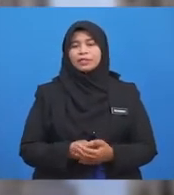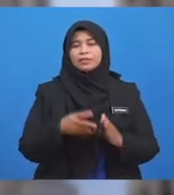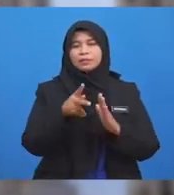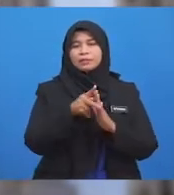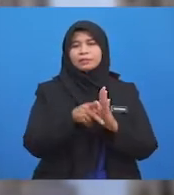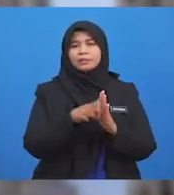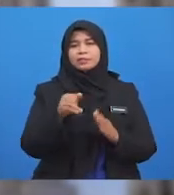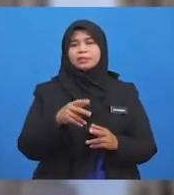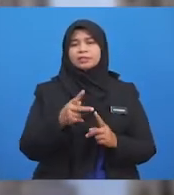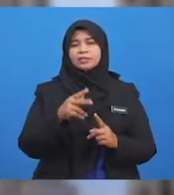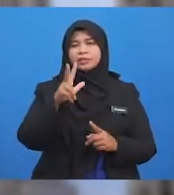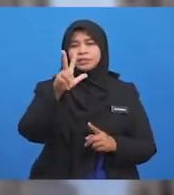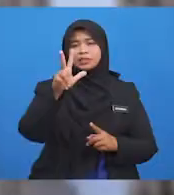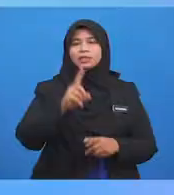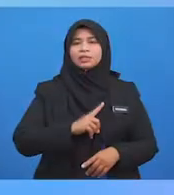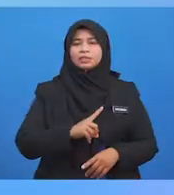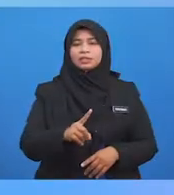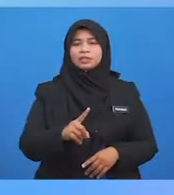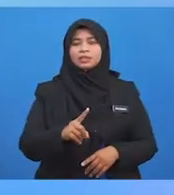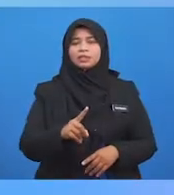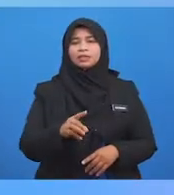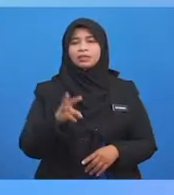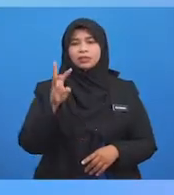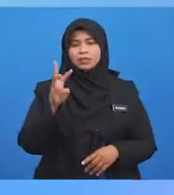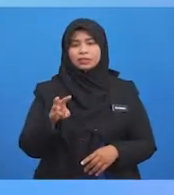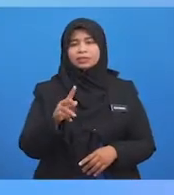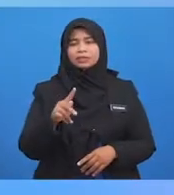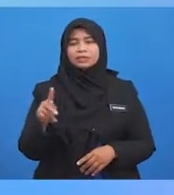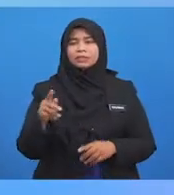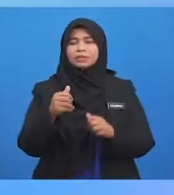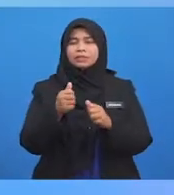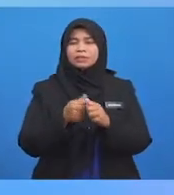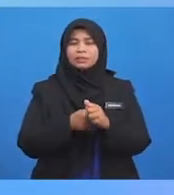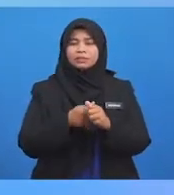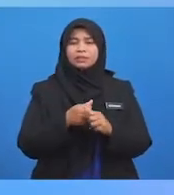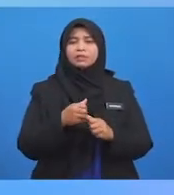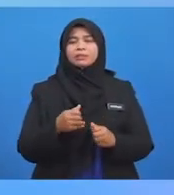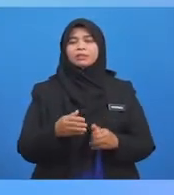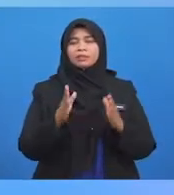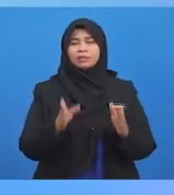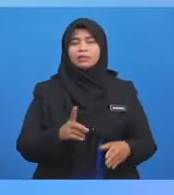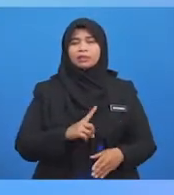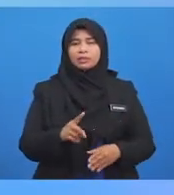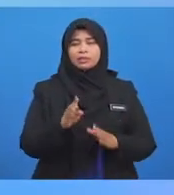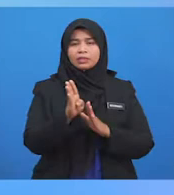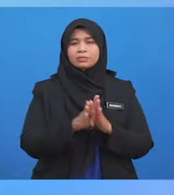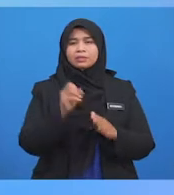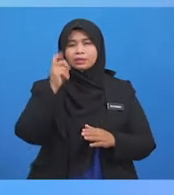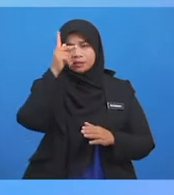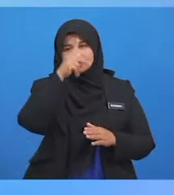Prinsip Yang Ketiga Pula Islam Mewajibkan Setiap Individu Muslim